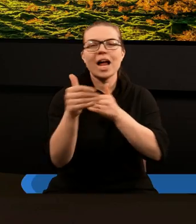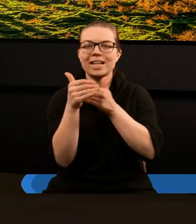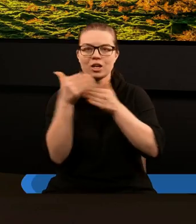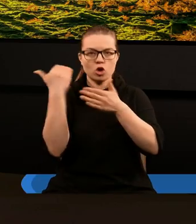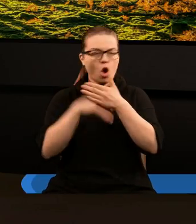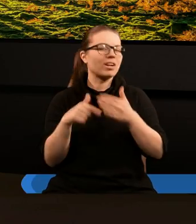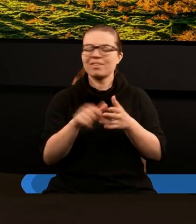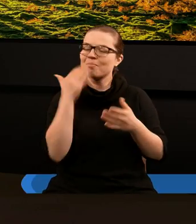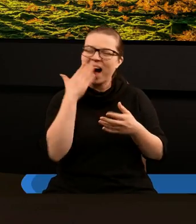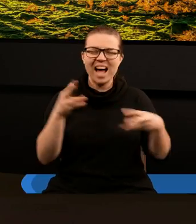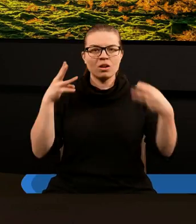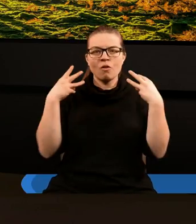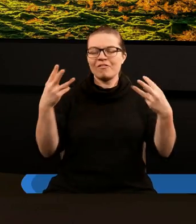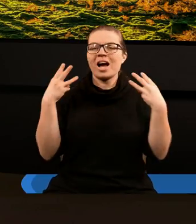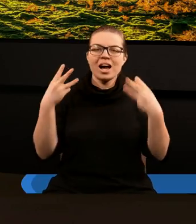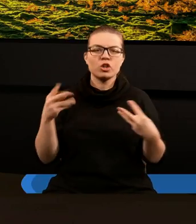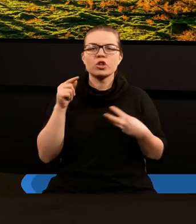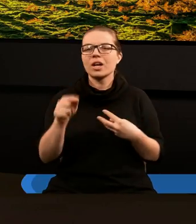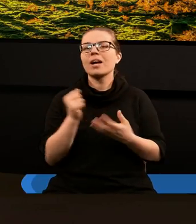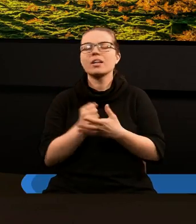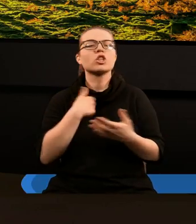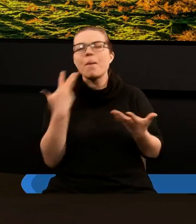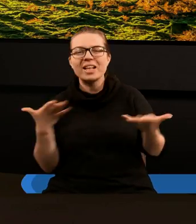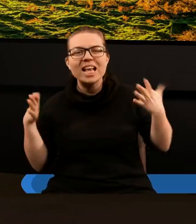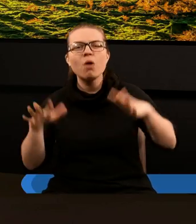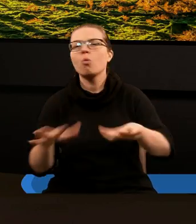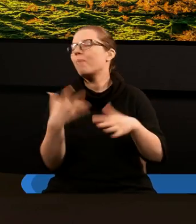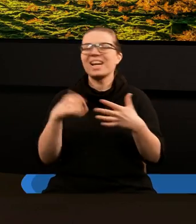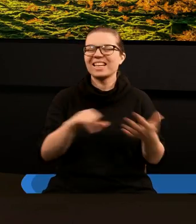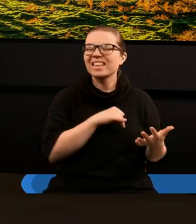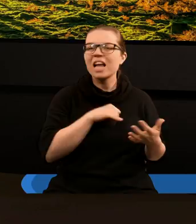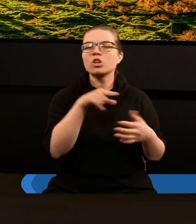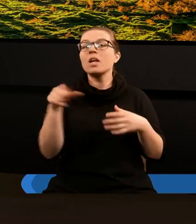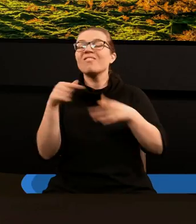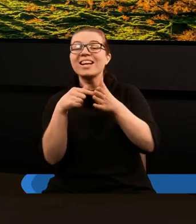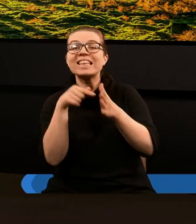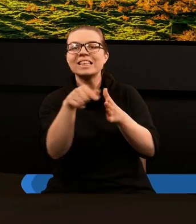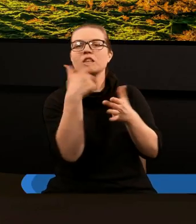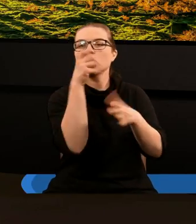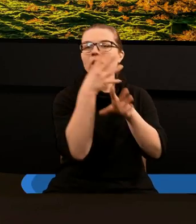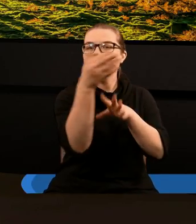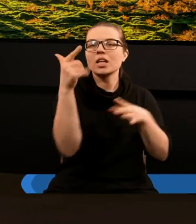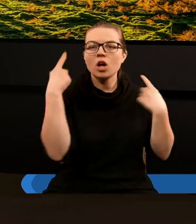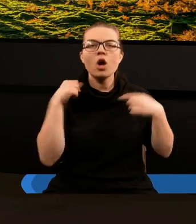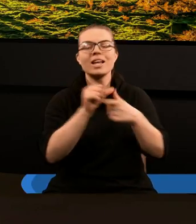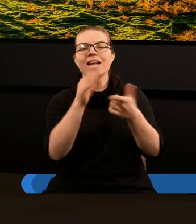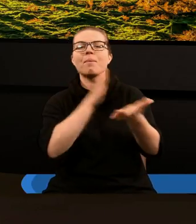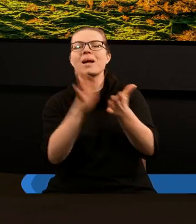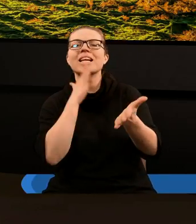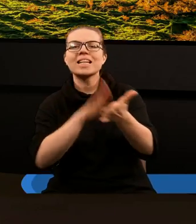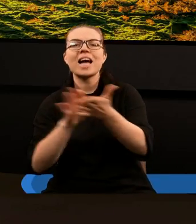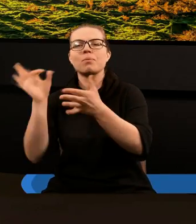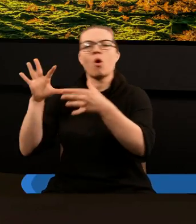aby właśnie wobec tych wszystkich zwiedzeń i prób nie upaść. Dlatego właśnie 144 tysiące jest bez skazy.